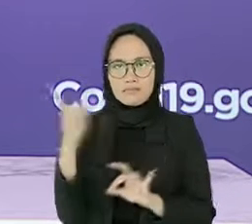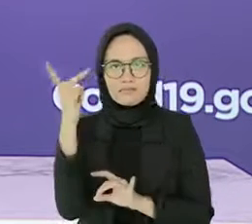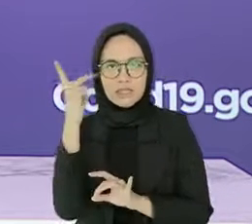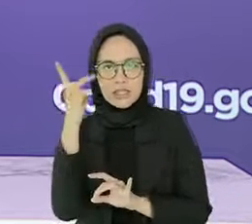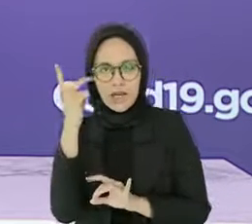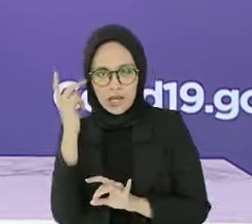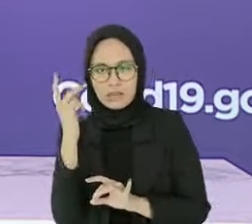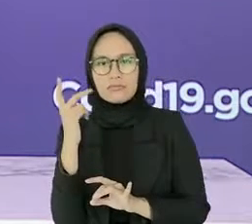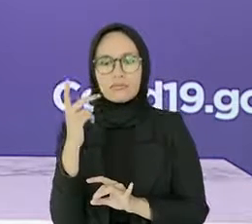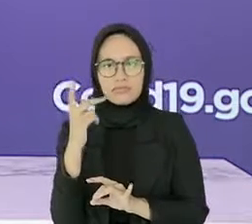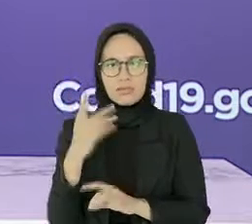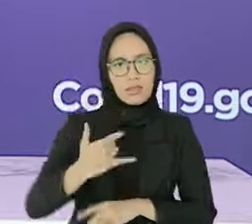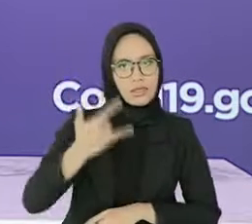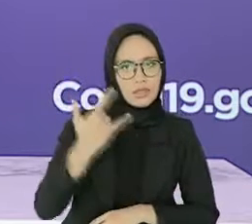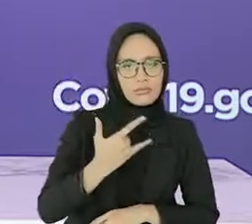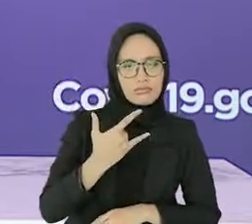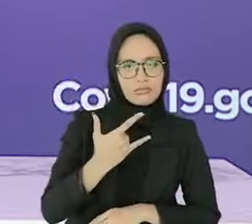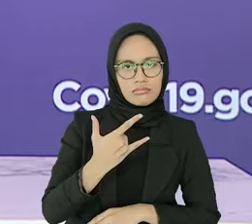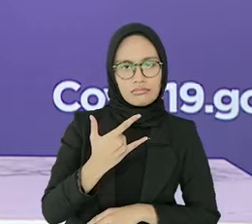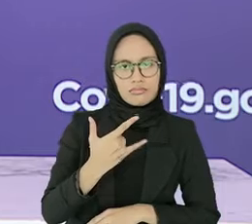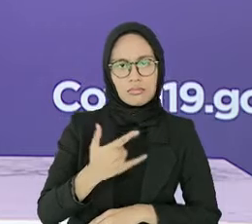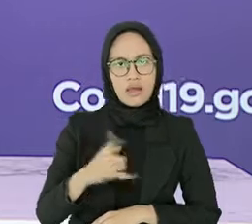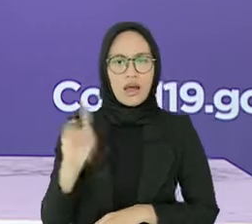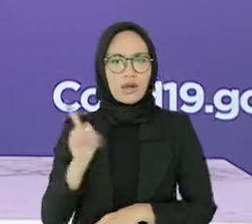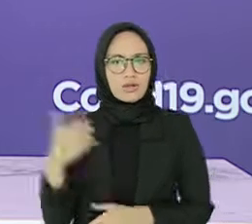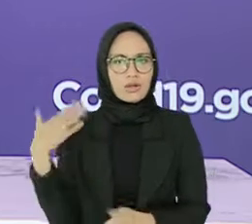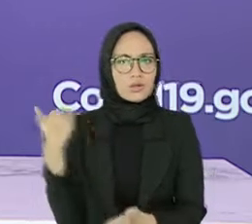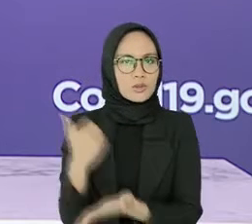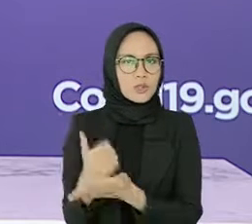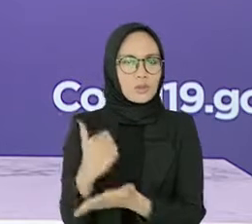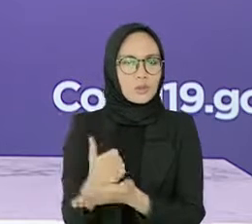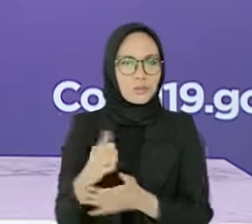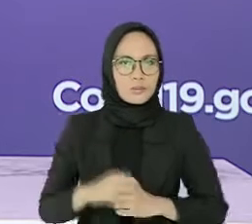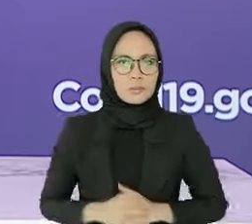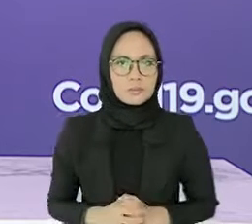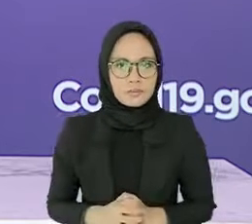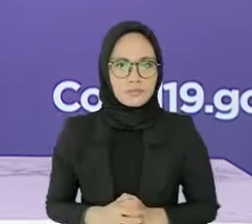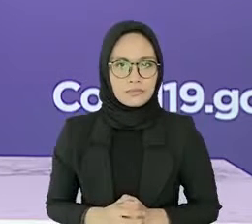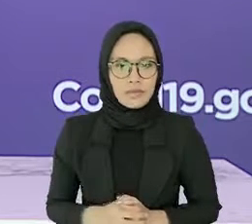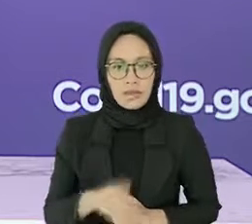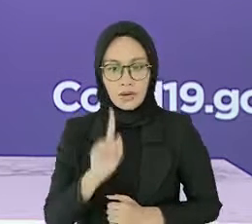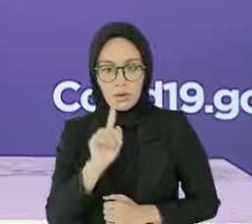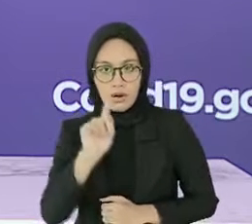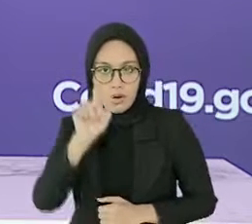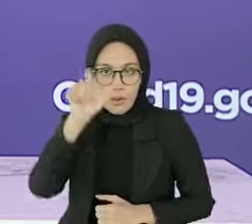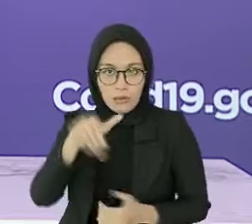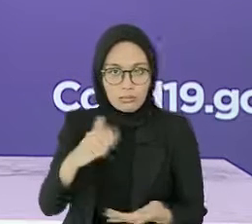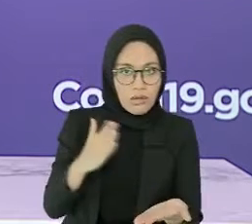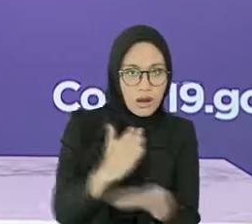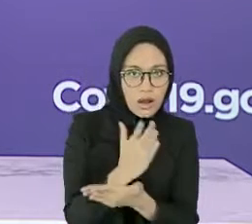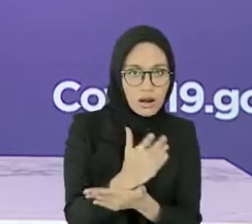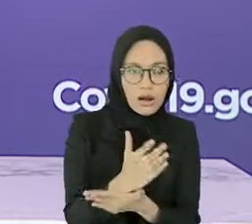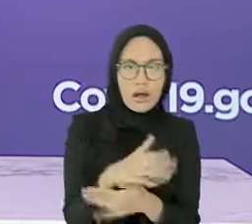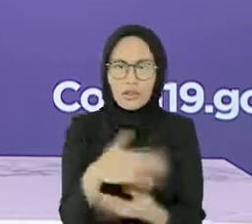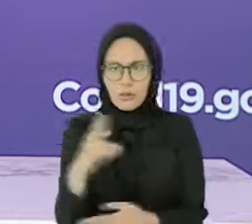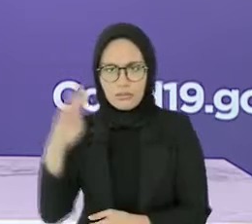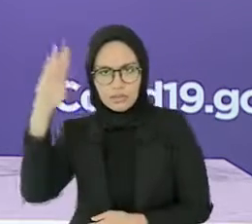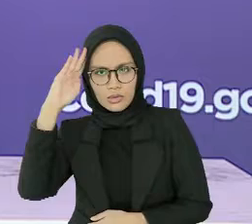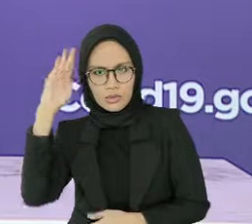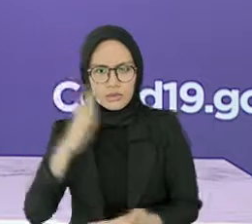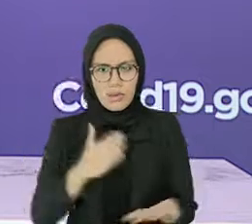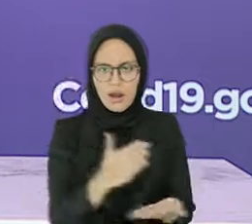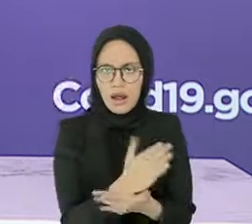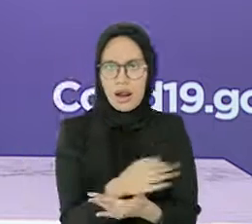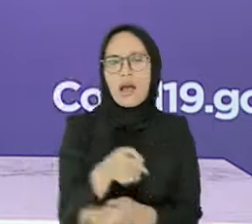untuk melakukan tugasnya dengan bertanggung jawab. Apabila ditemukan pelanggaran disiplin dari petugas di